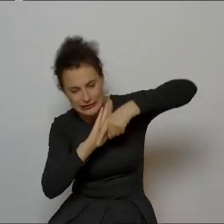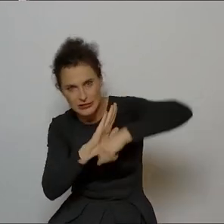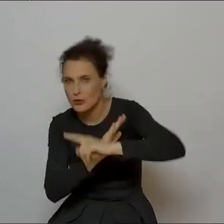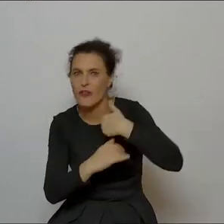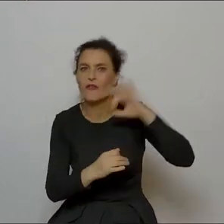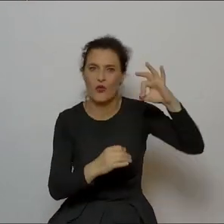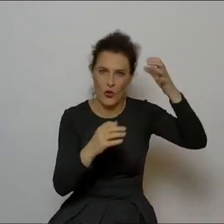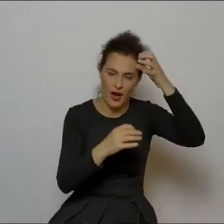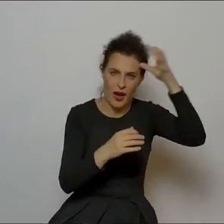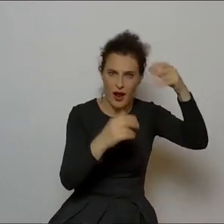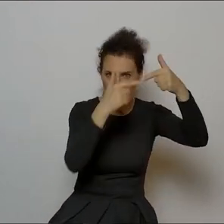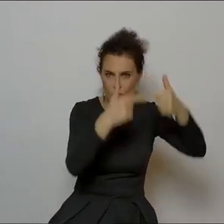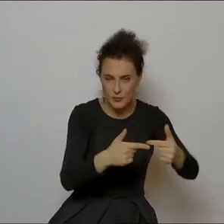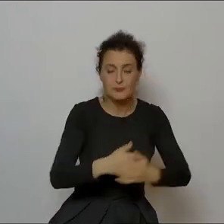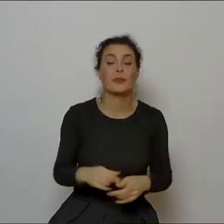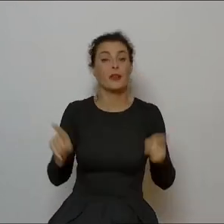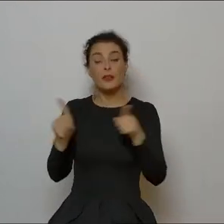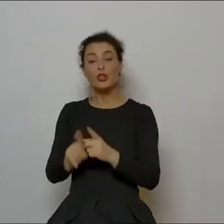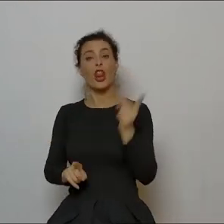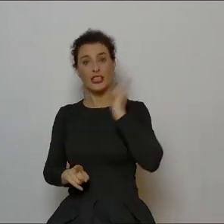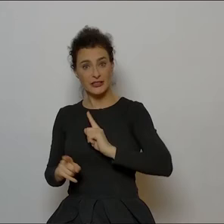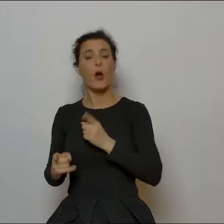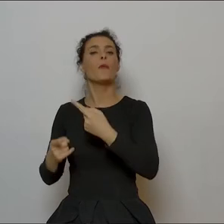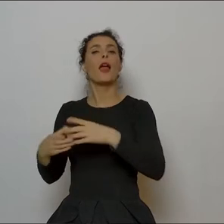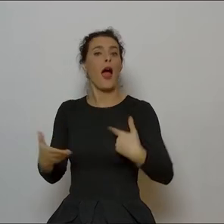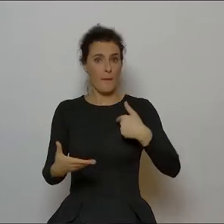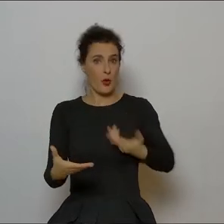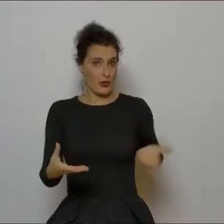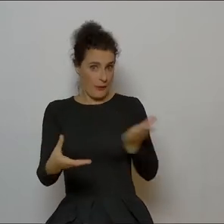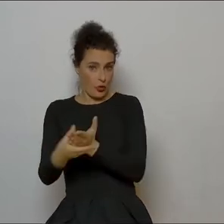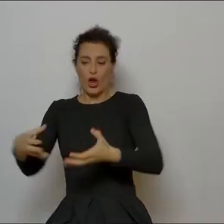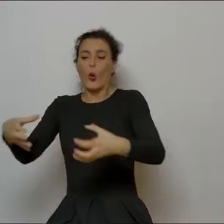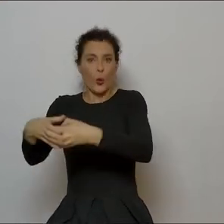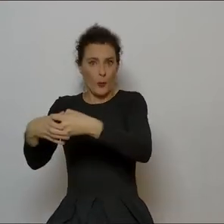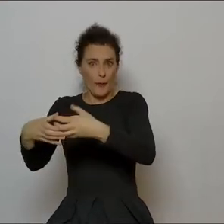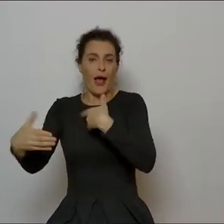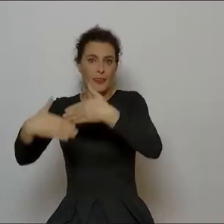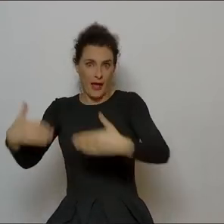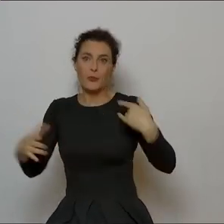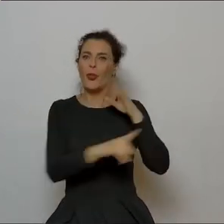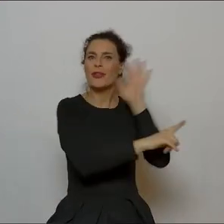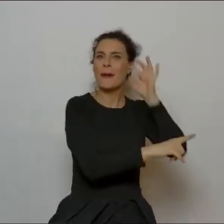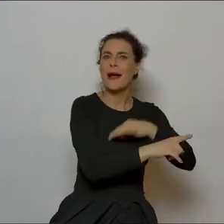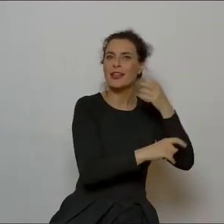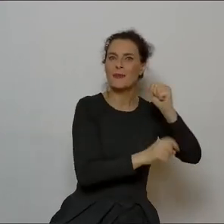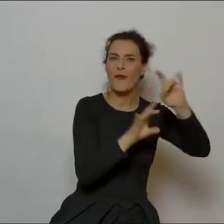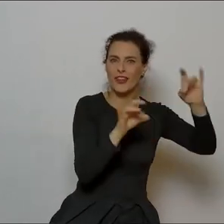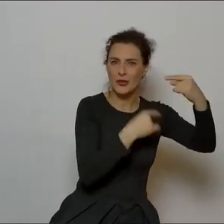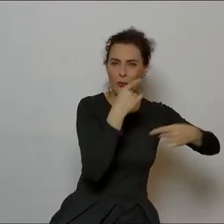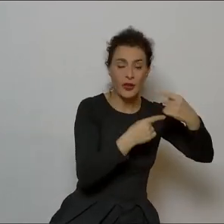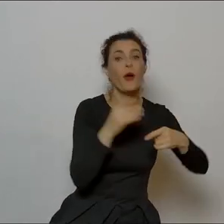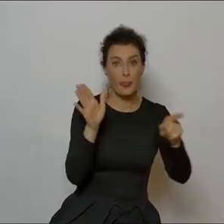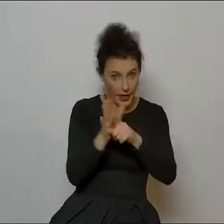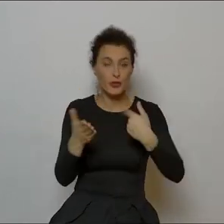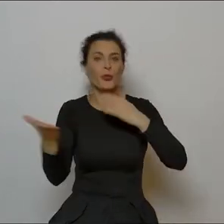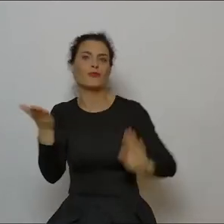Właśnie w liceum zostałem też zaproszony do takiej grupy teatralnej. Podobnie tutaj jak pani profesor mówiła. I wystawiałyśmy